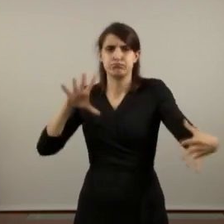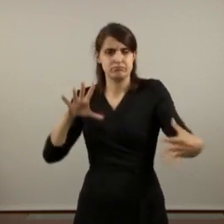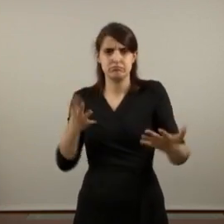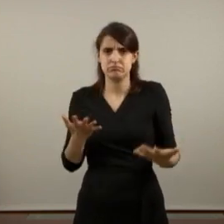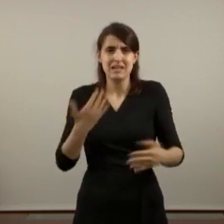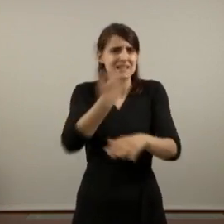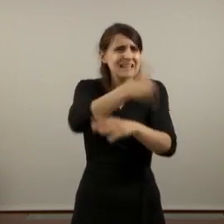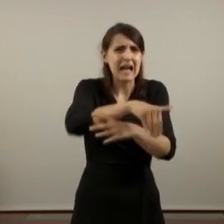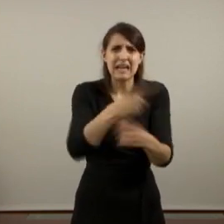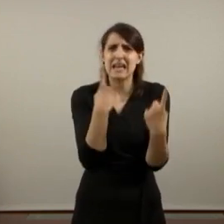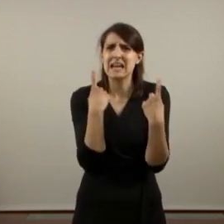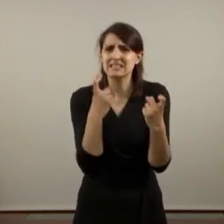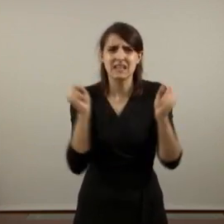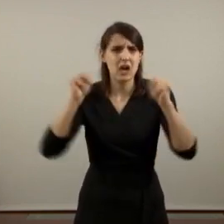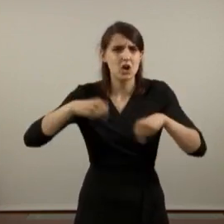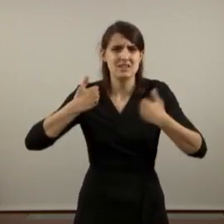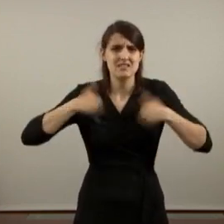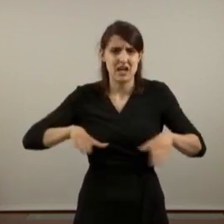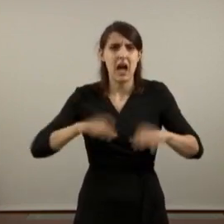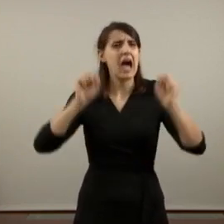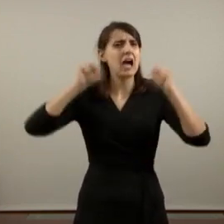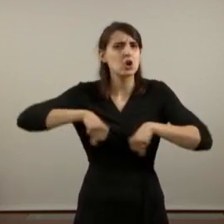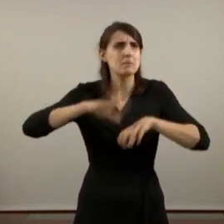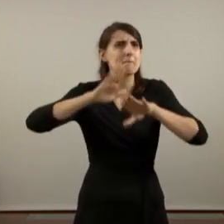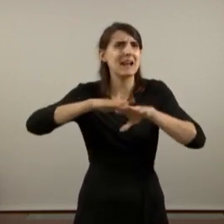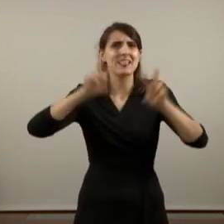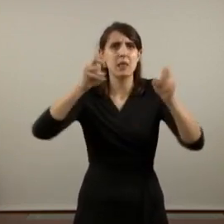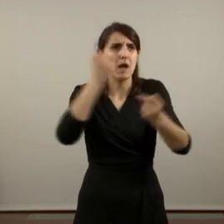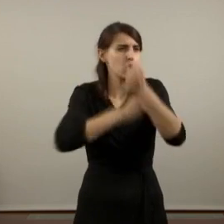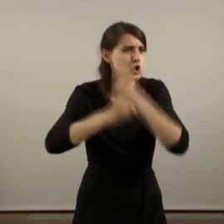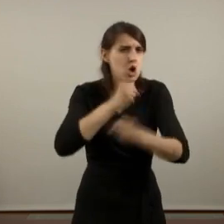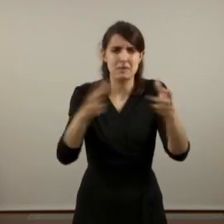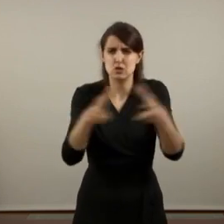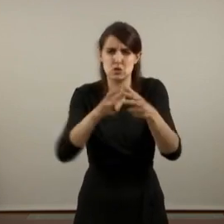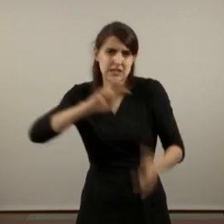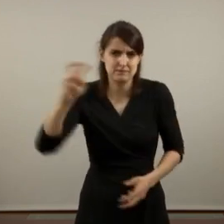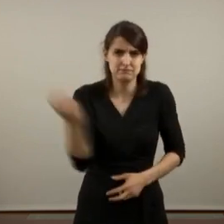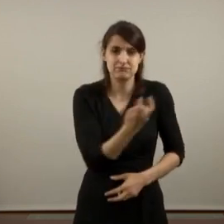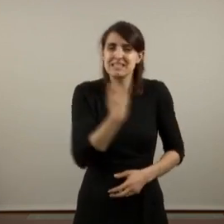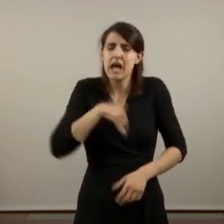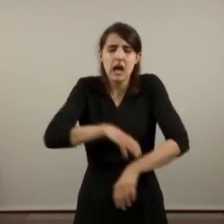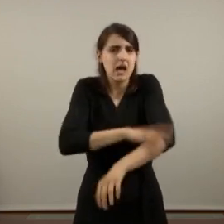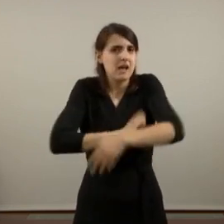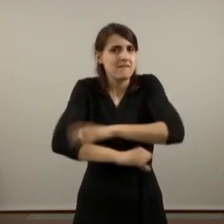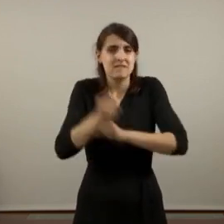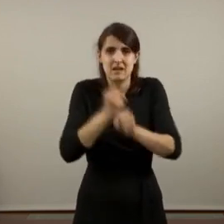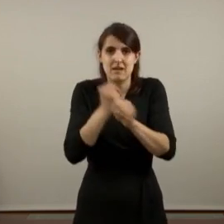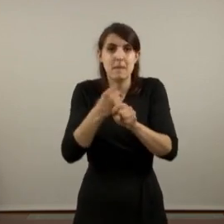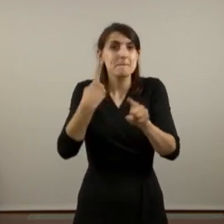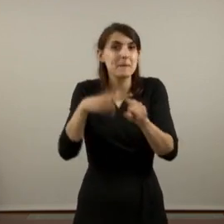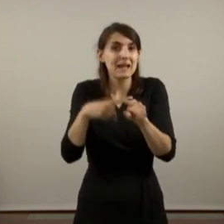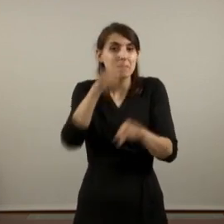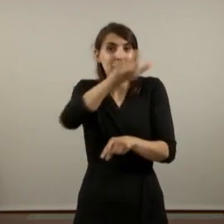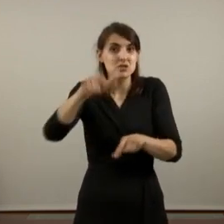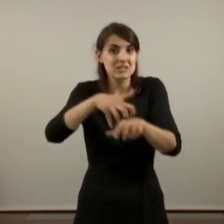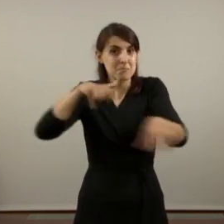nivell social, sanitari, econòmic, ecològic i democràtic. Cal posar-se les piles perquè a la majoria d'aquest país els hi va la vida.